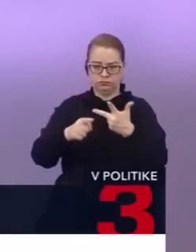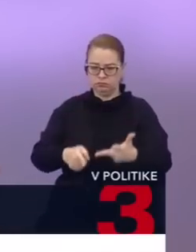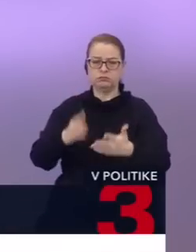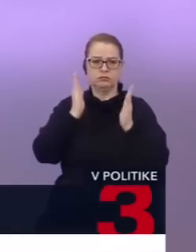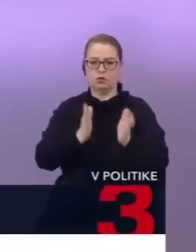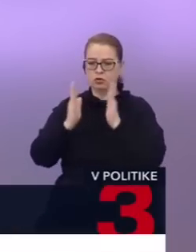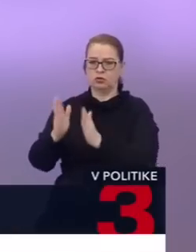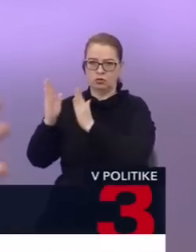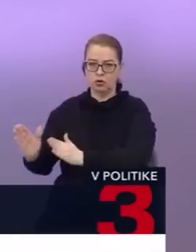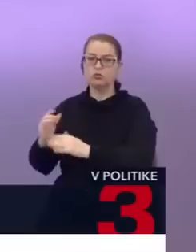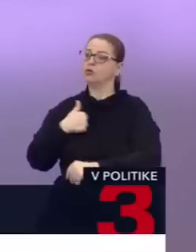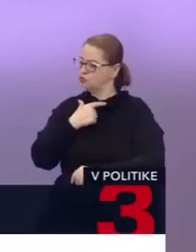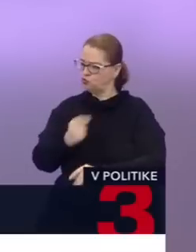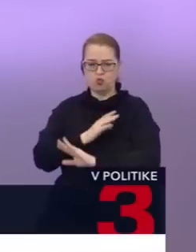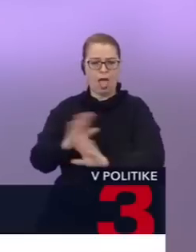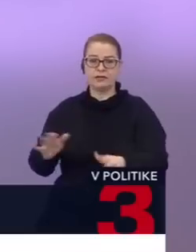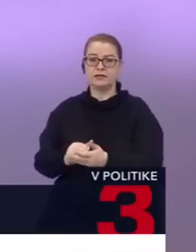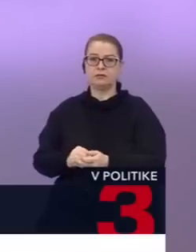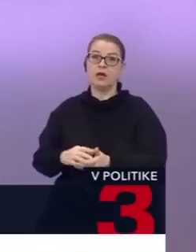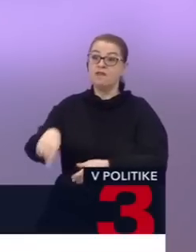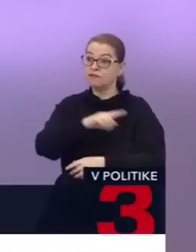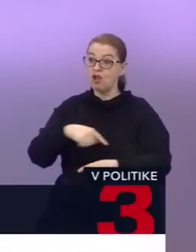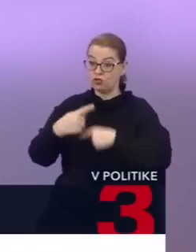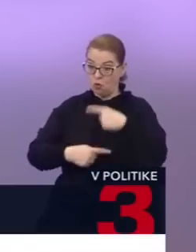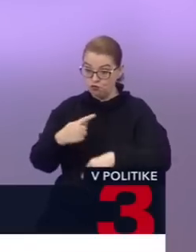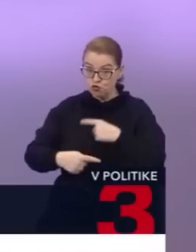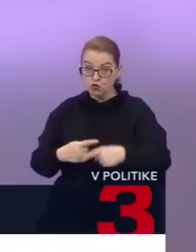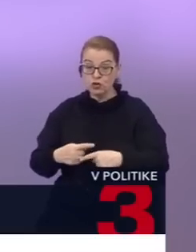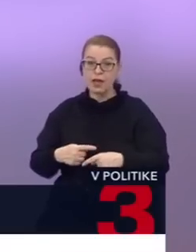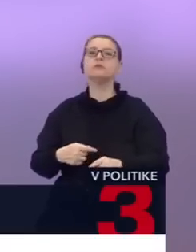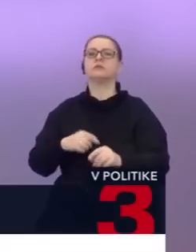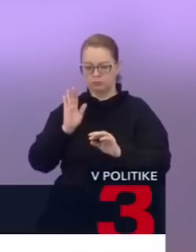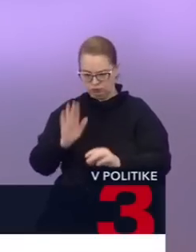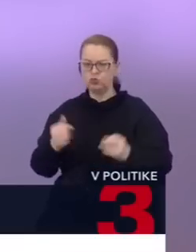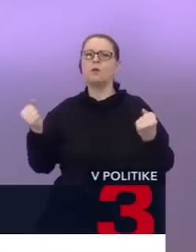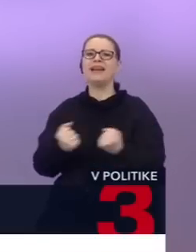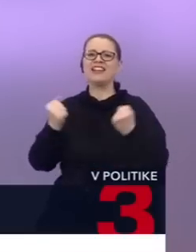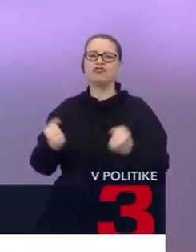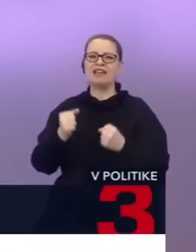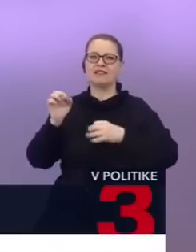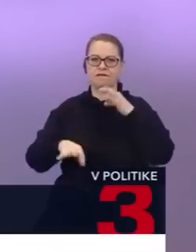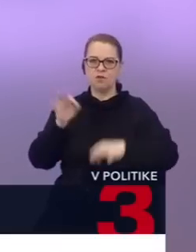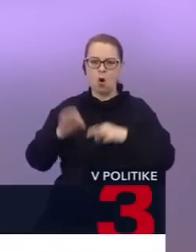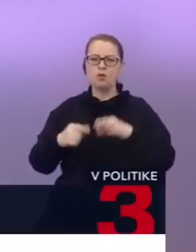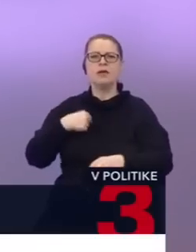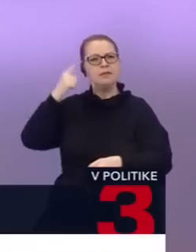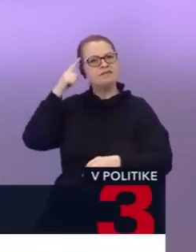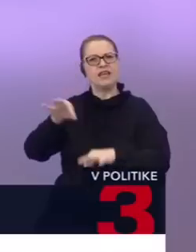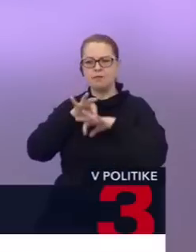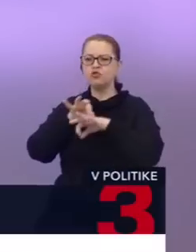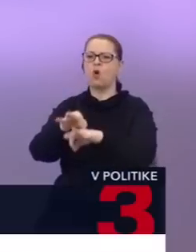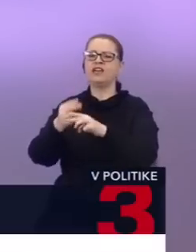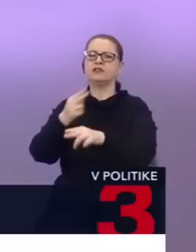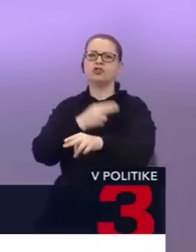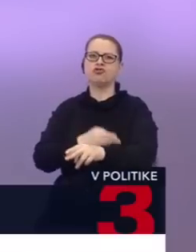Ak toto všetko bude fungovať, tak vieme priviesť krajinu do predčasných volieb bezpečne, dovtedy vykonať veľa pomoci pre ľudí